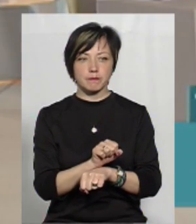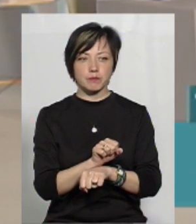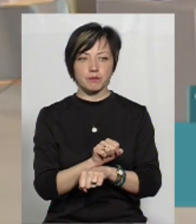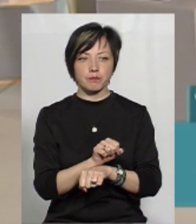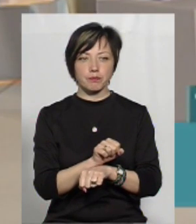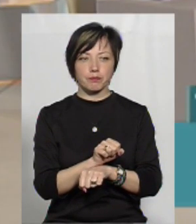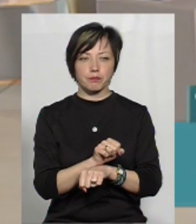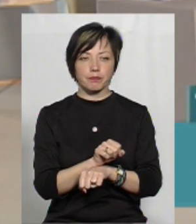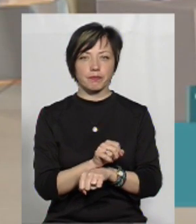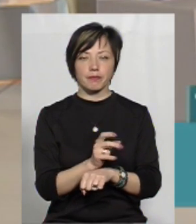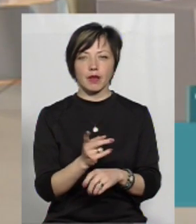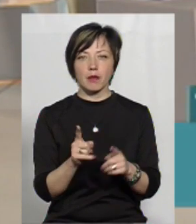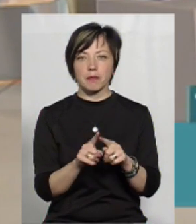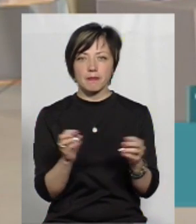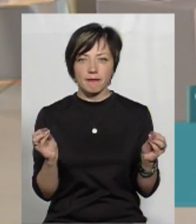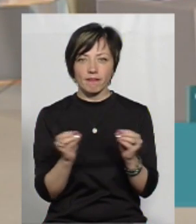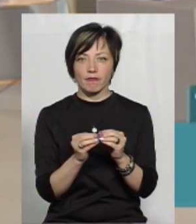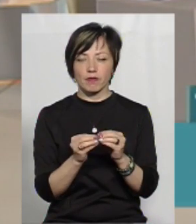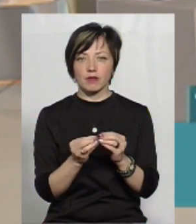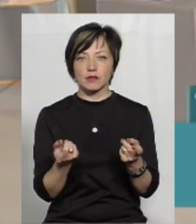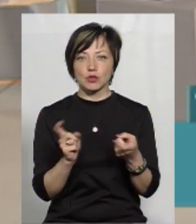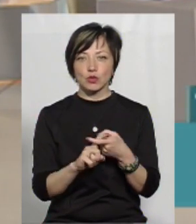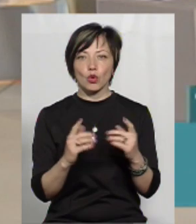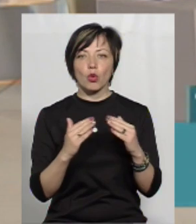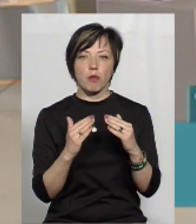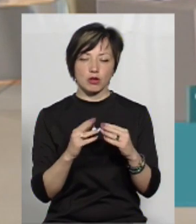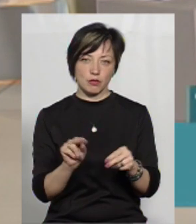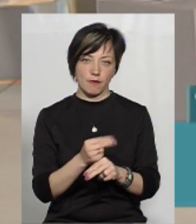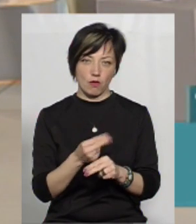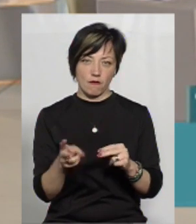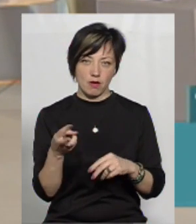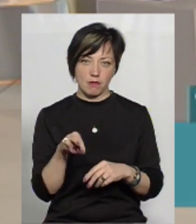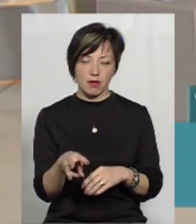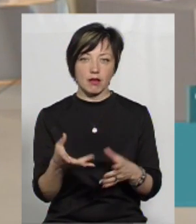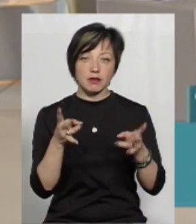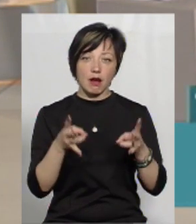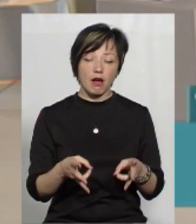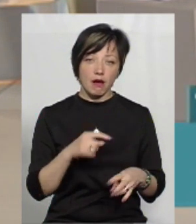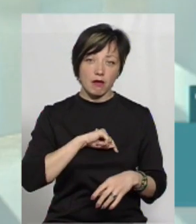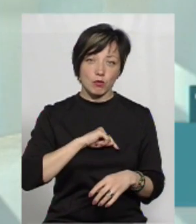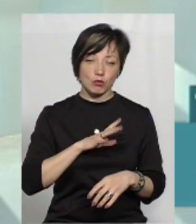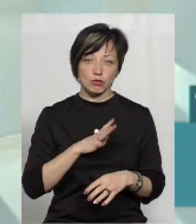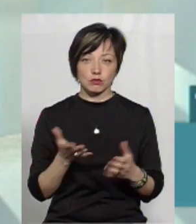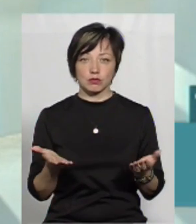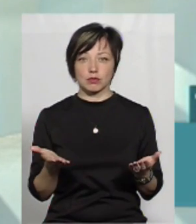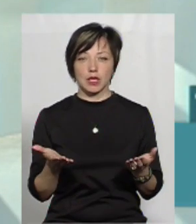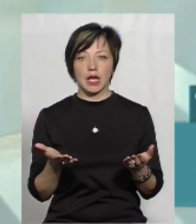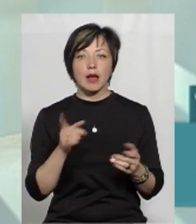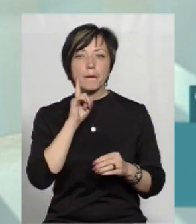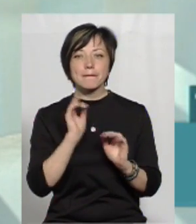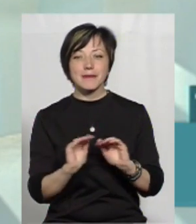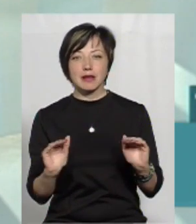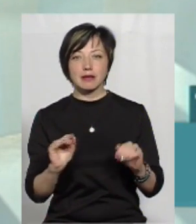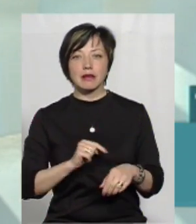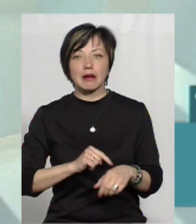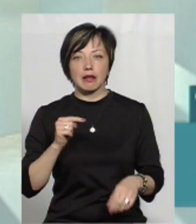нерухомі в зв'язку з домашнім вихованням, в зв'язку з якоюсь травмою. Підлітки